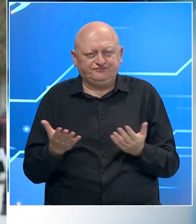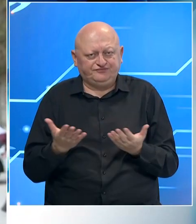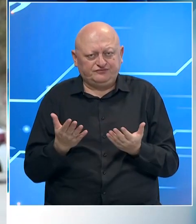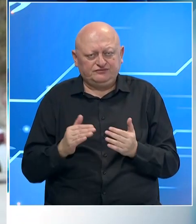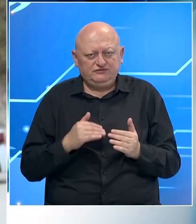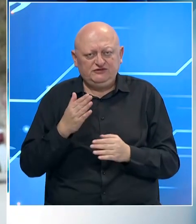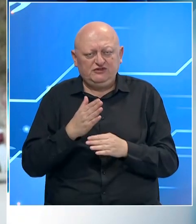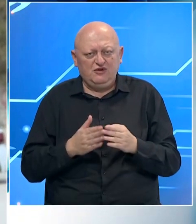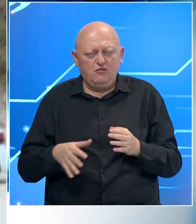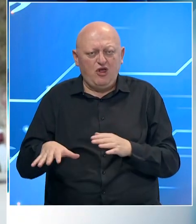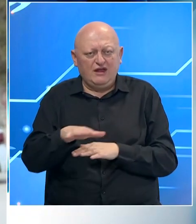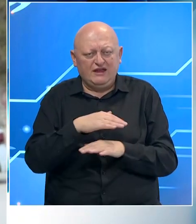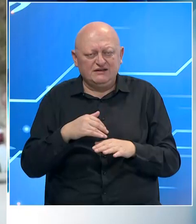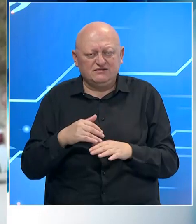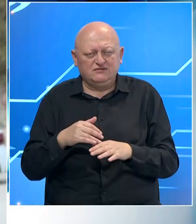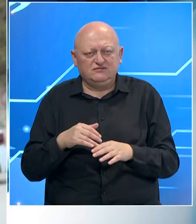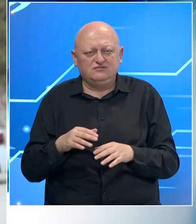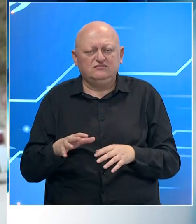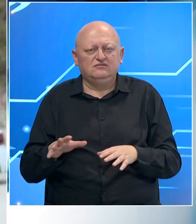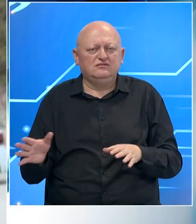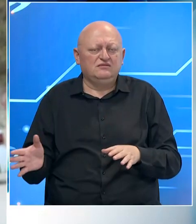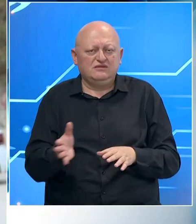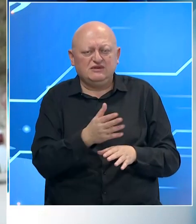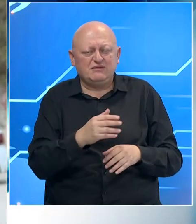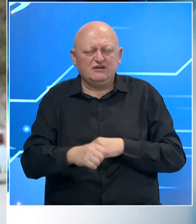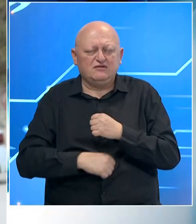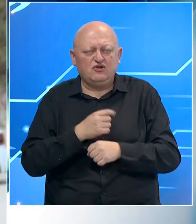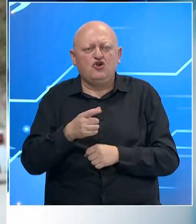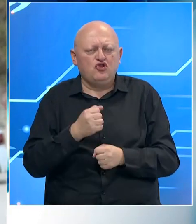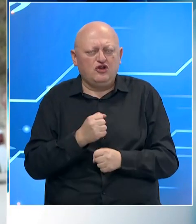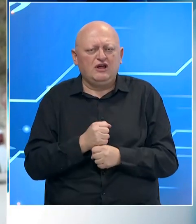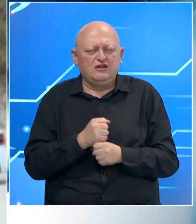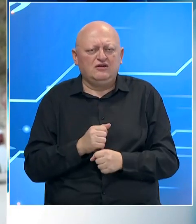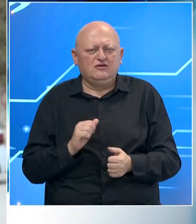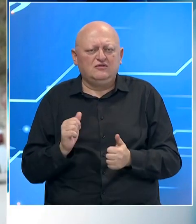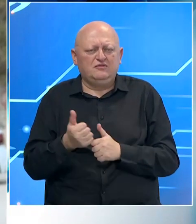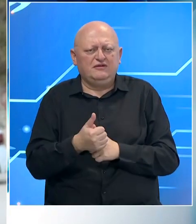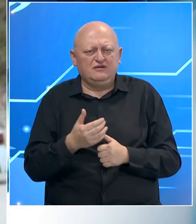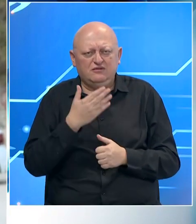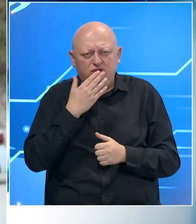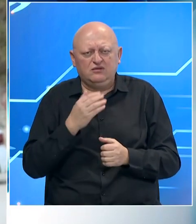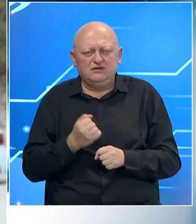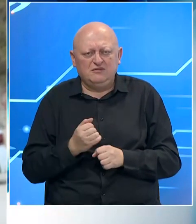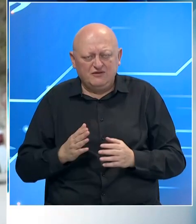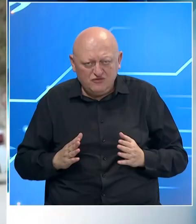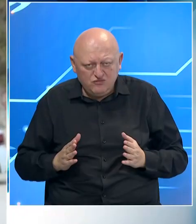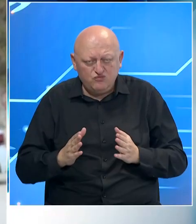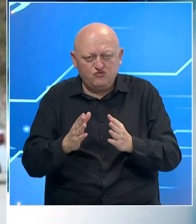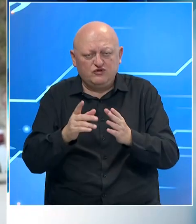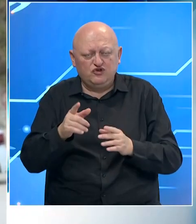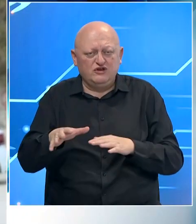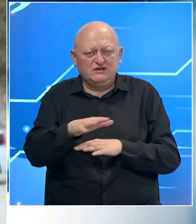više od pola nasilja treba, da kažem, malte ne smaknuti s bagirima. Oni to rade. Prvenstveno su probili put samog